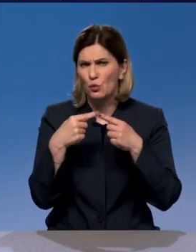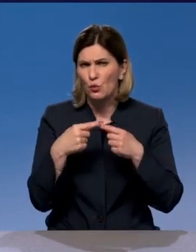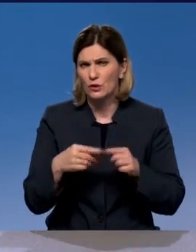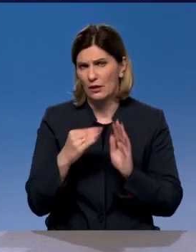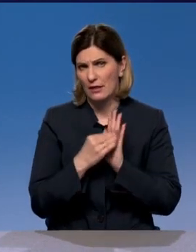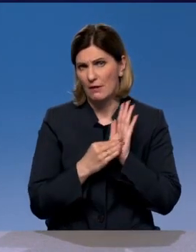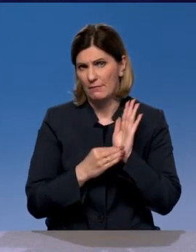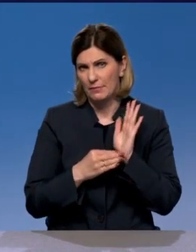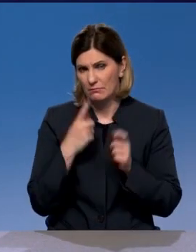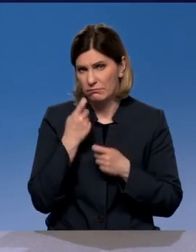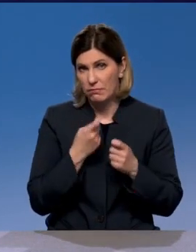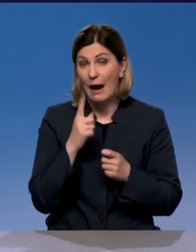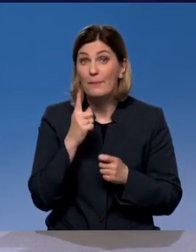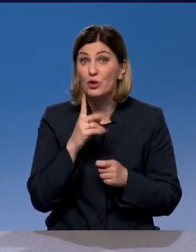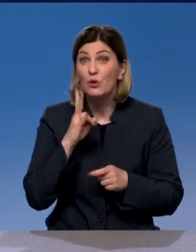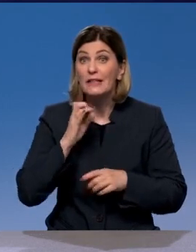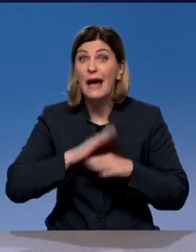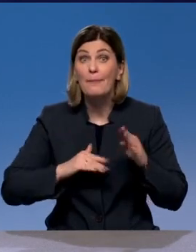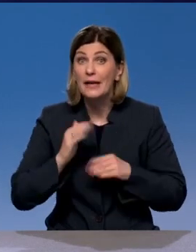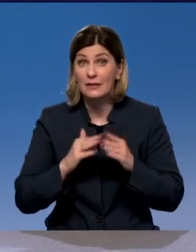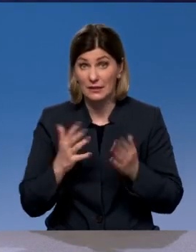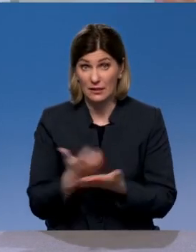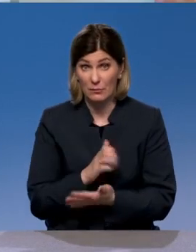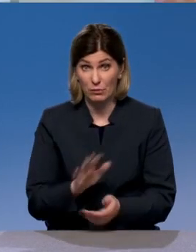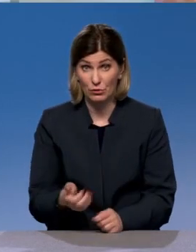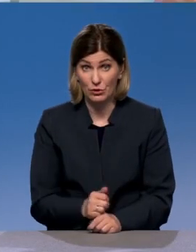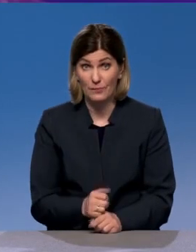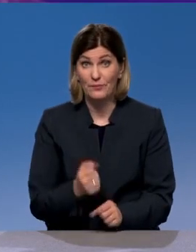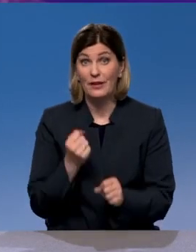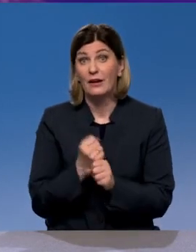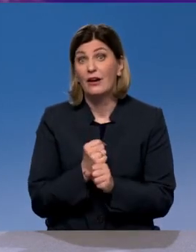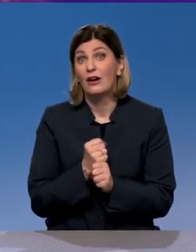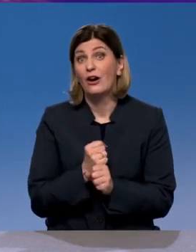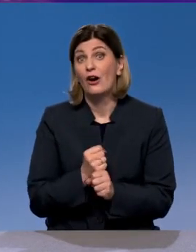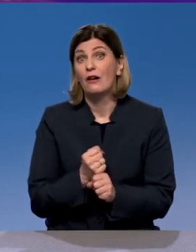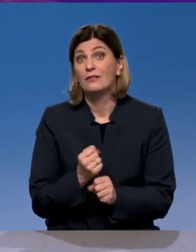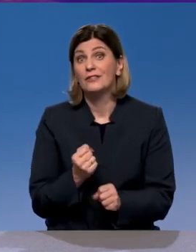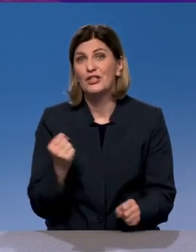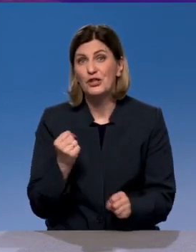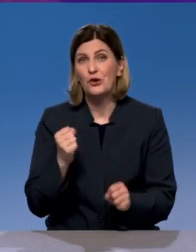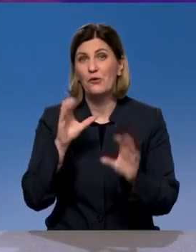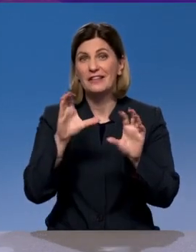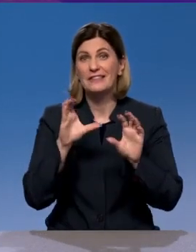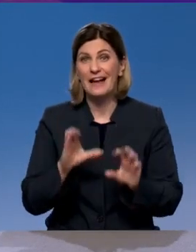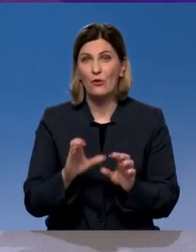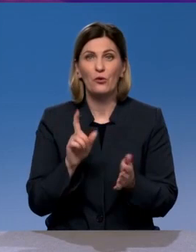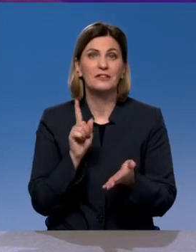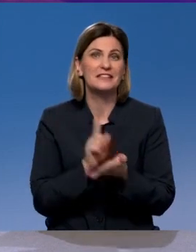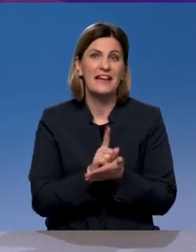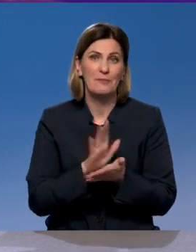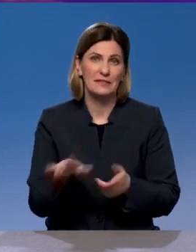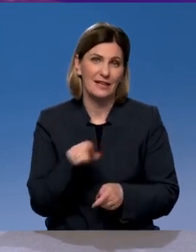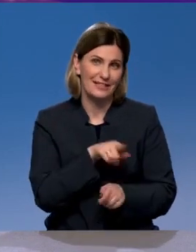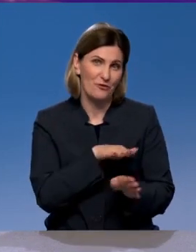получается на практике? Где прорисовать? Строгой законов нивелируется необязательность их исполнения, как говорится. Какую тем не